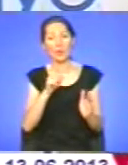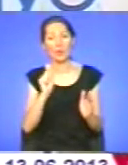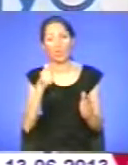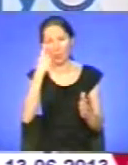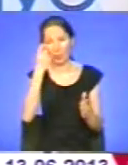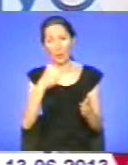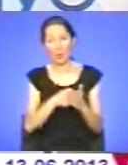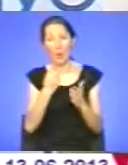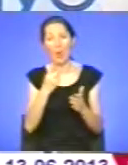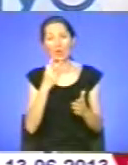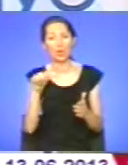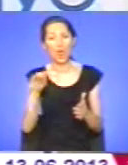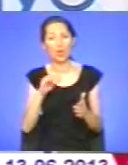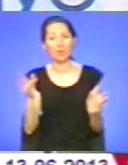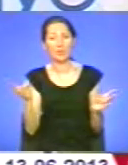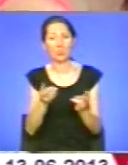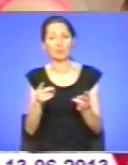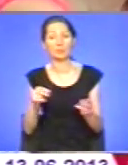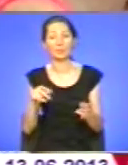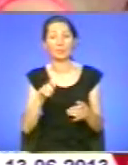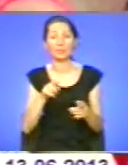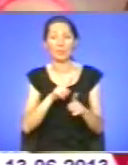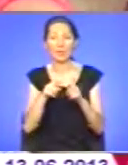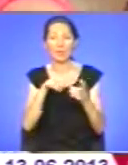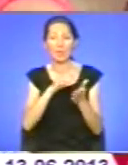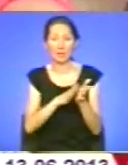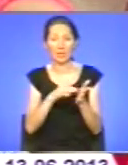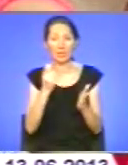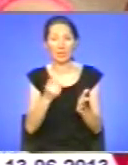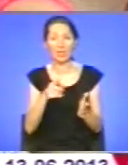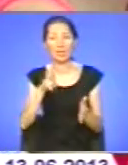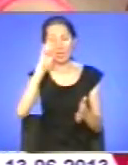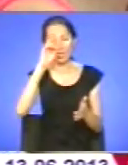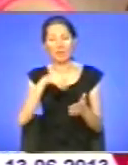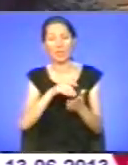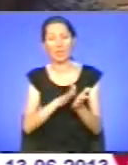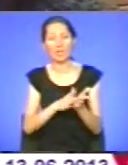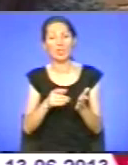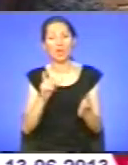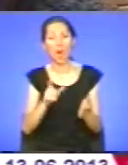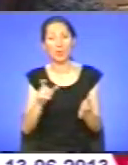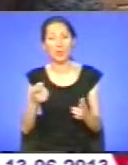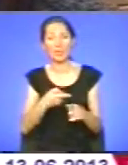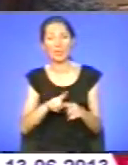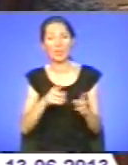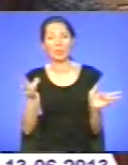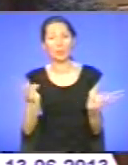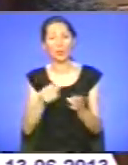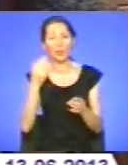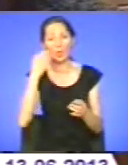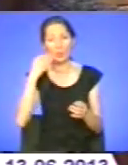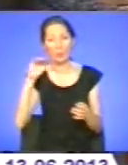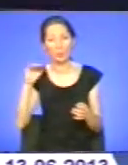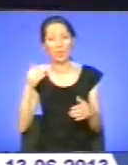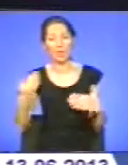жовтня потрібно пройти перереєстрацію у єдиному державному реєстрі громадян, які потребують поліпшення житлових умов.